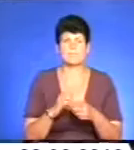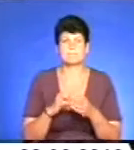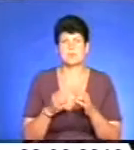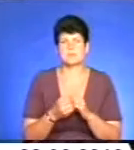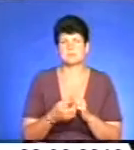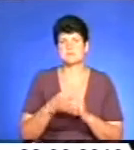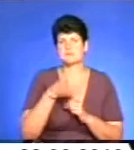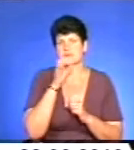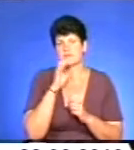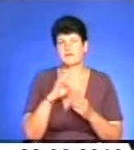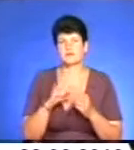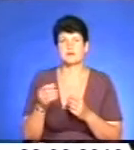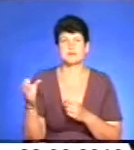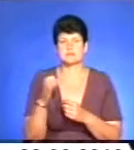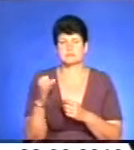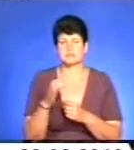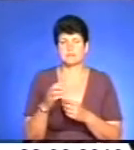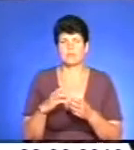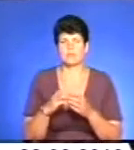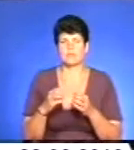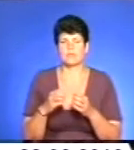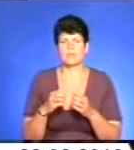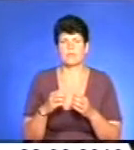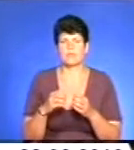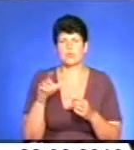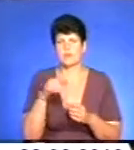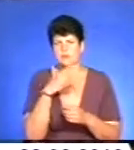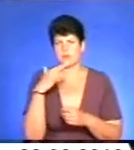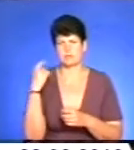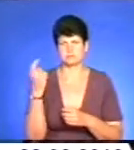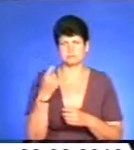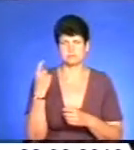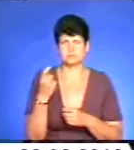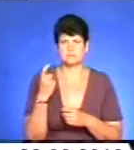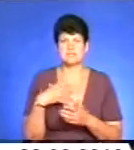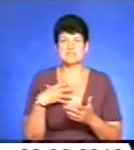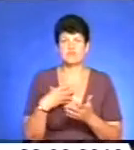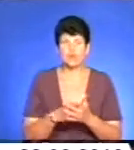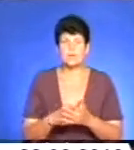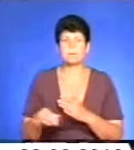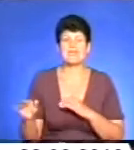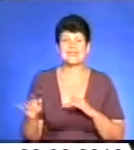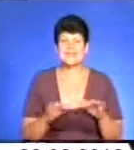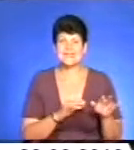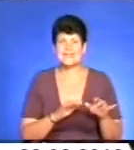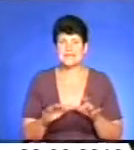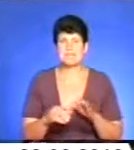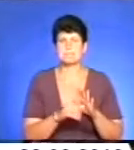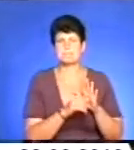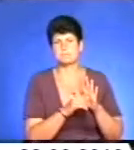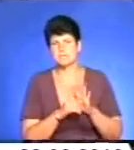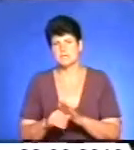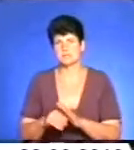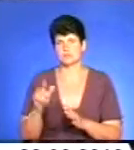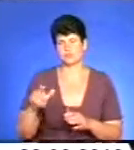вживання спиртних напоїв. Дуже багато людей на підпитку, і не просто на підпитку, а своїми діями принижують людську